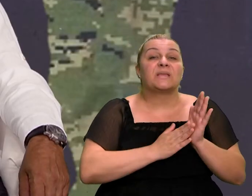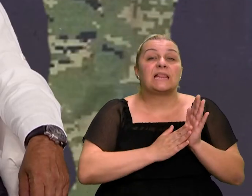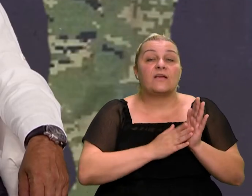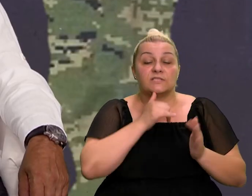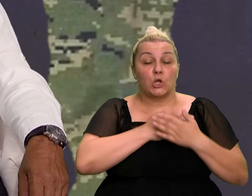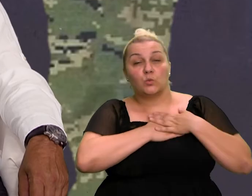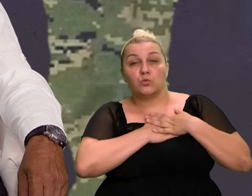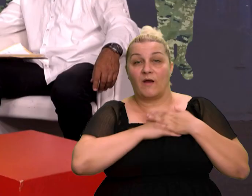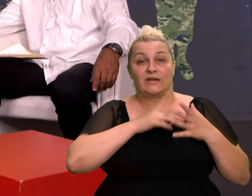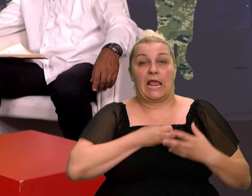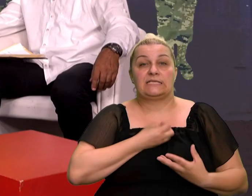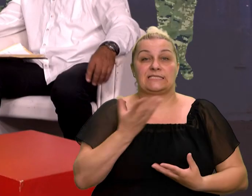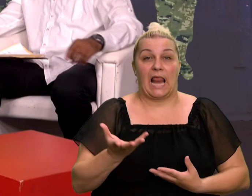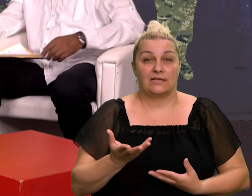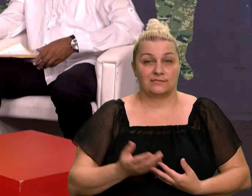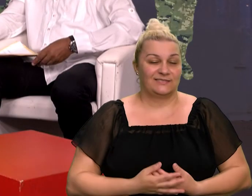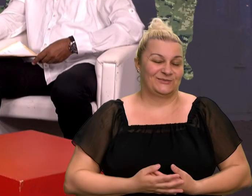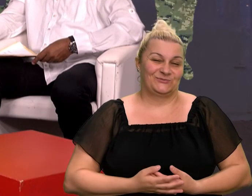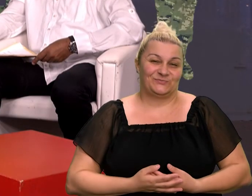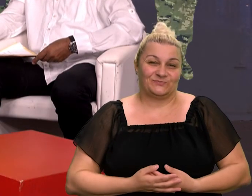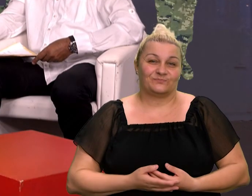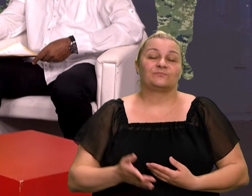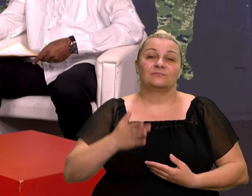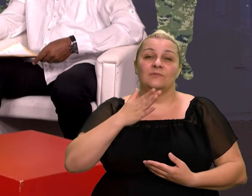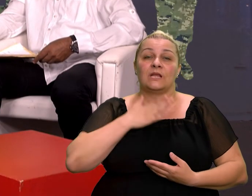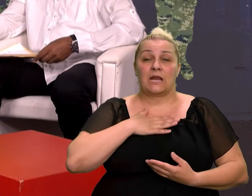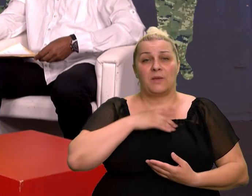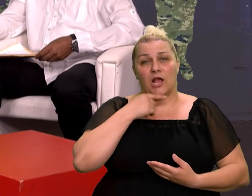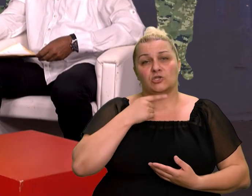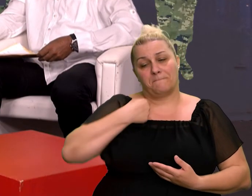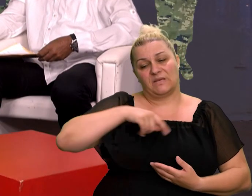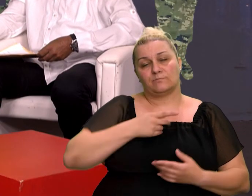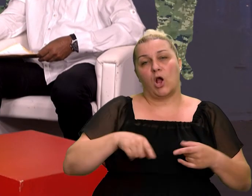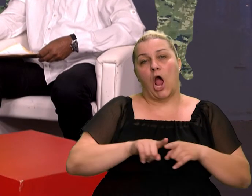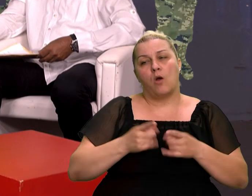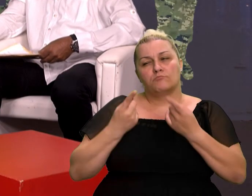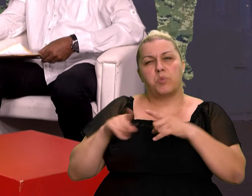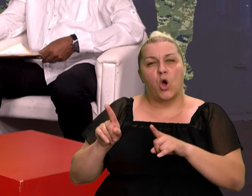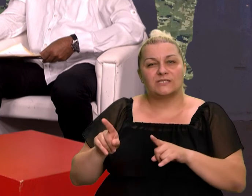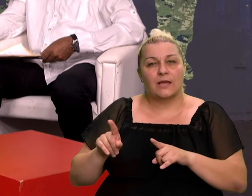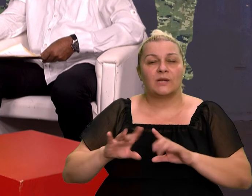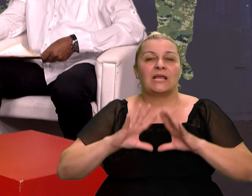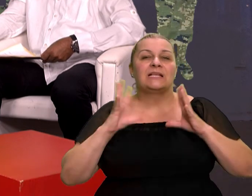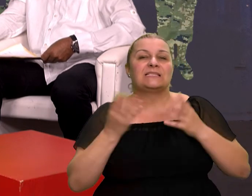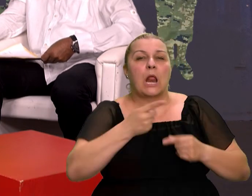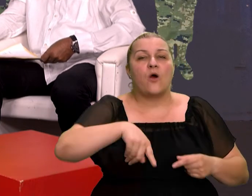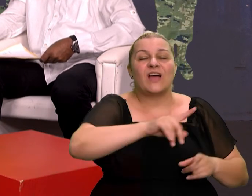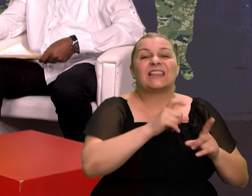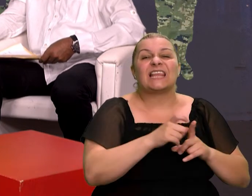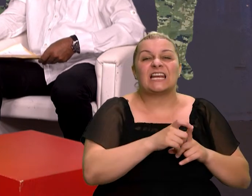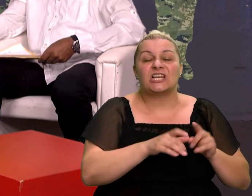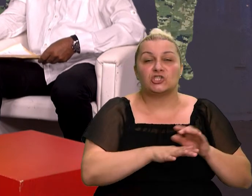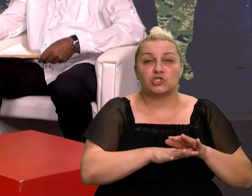njima, nikad ne izlazi iz vas. Ne, mi smo, za nas kažu da smo isto malo posebni, ono, ma cili taj drniški kraj, vi ste od Ozgar,